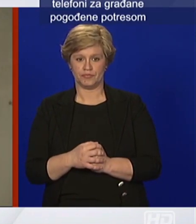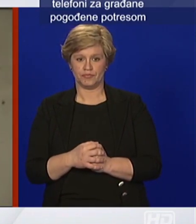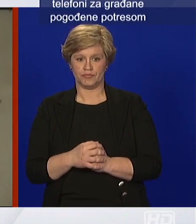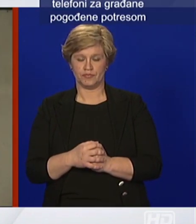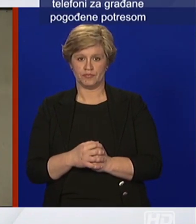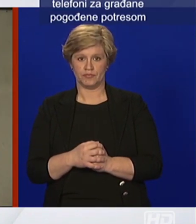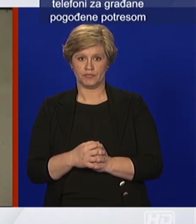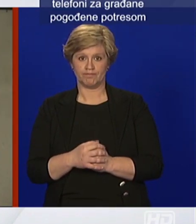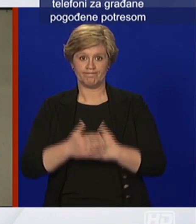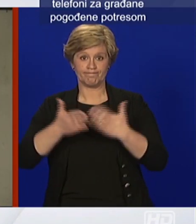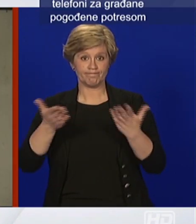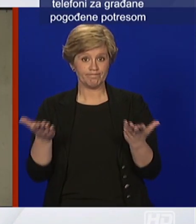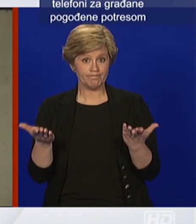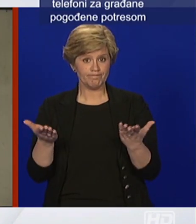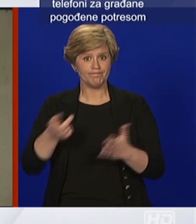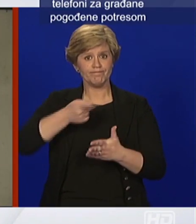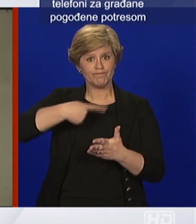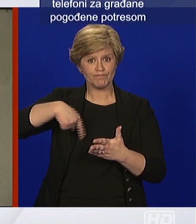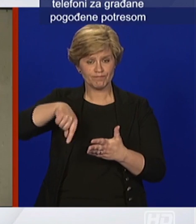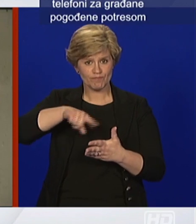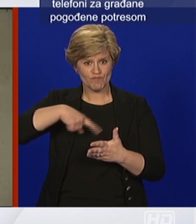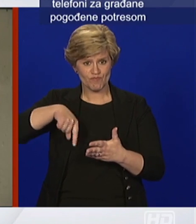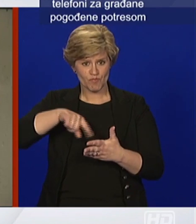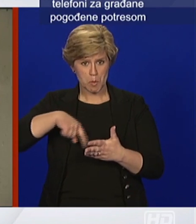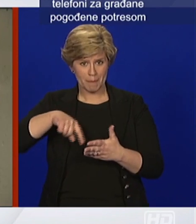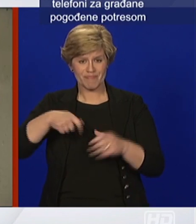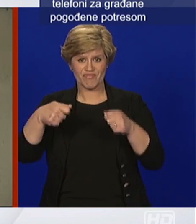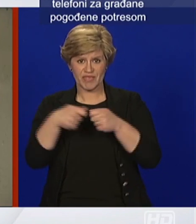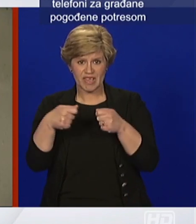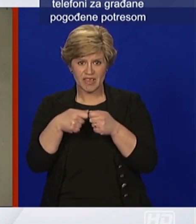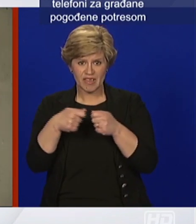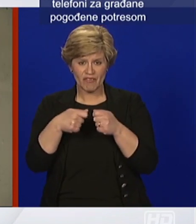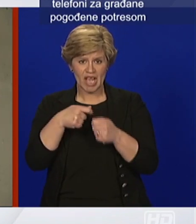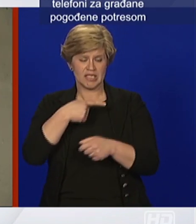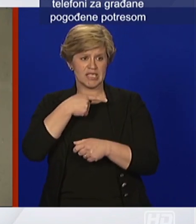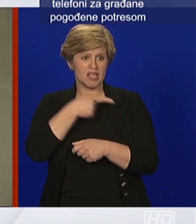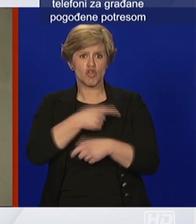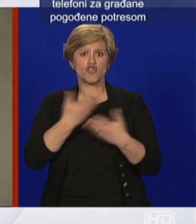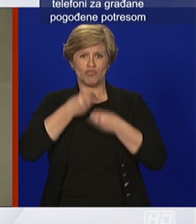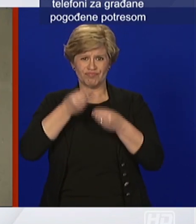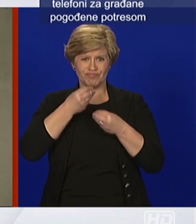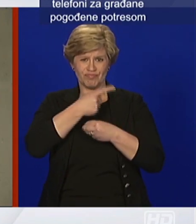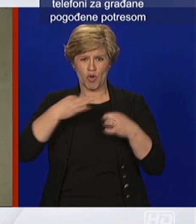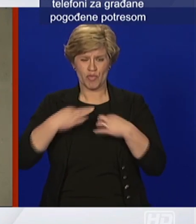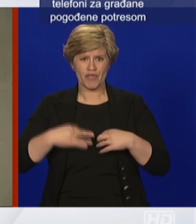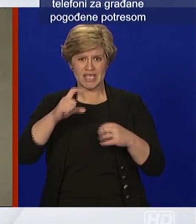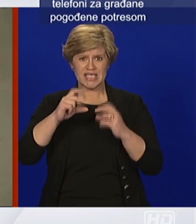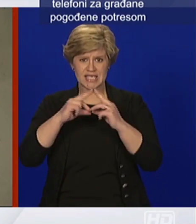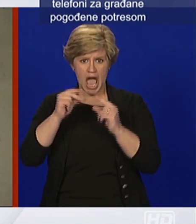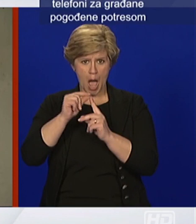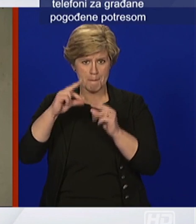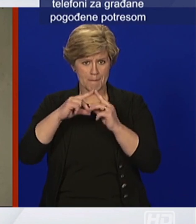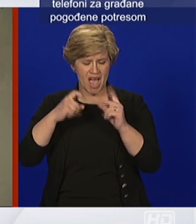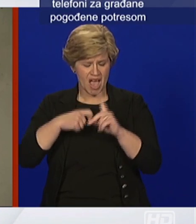Evo, mi smo nastavno na ovo što je govorio profesor Capak već zamolili. Ja